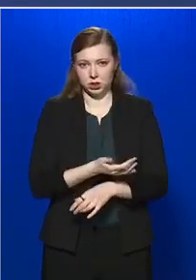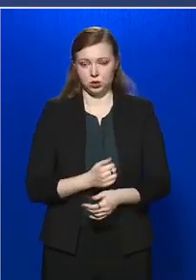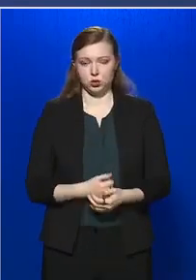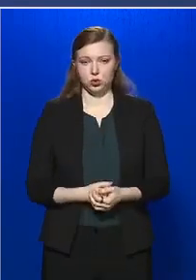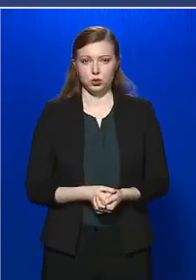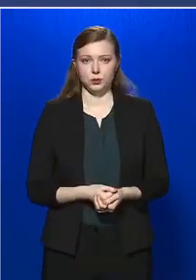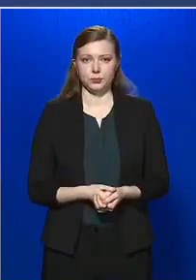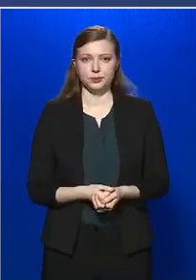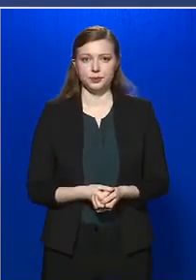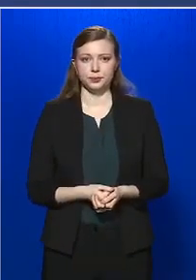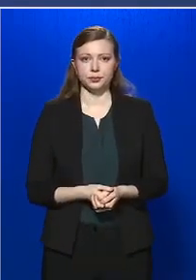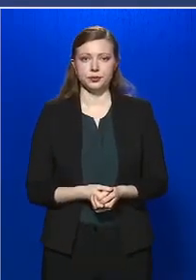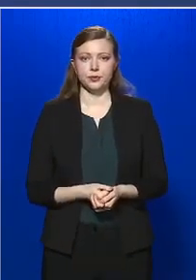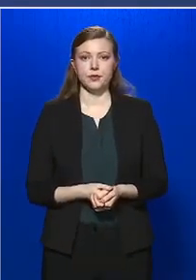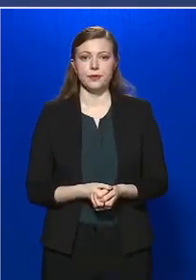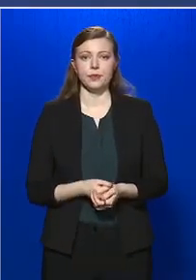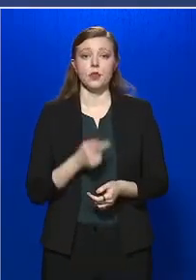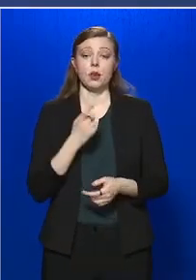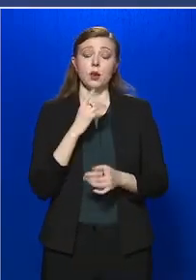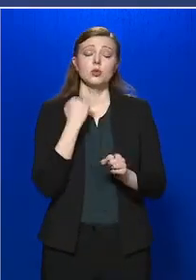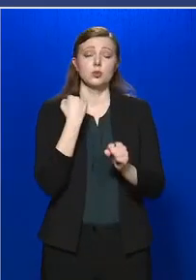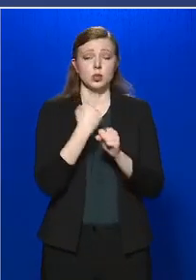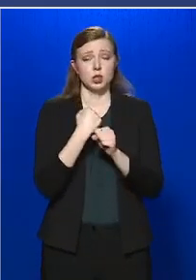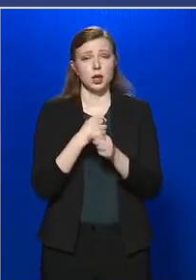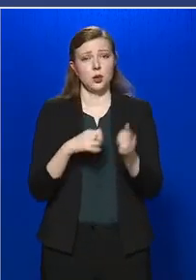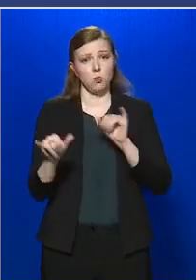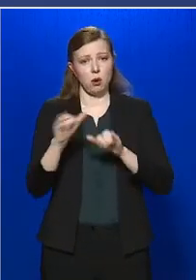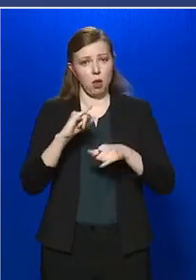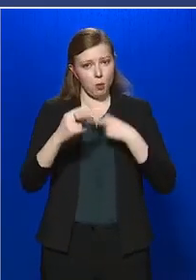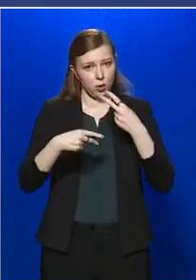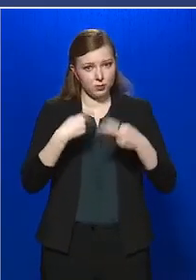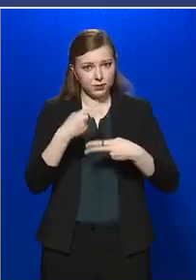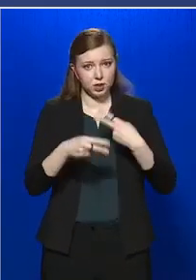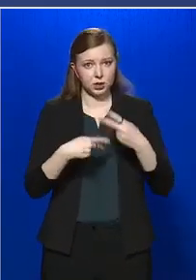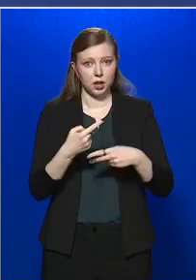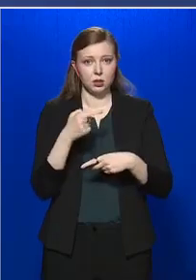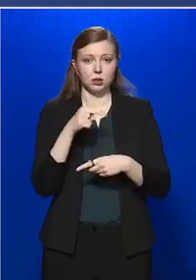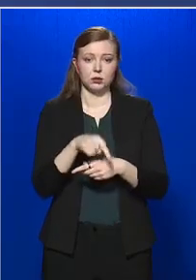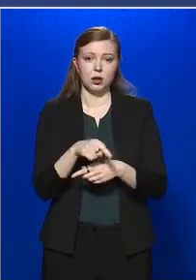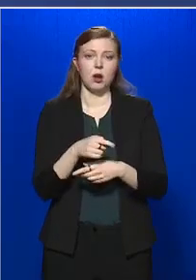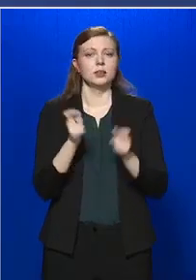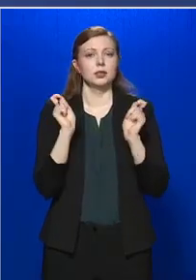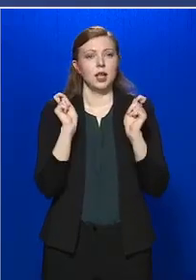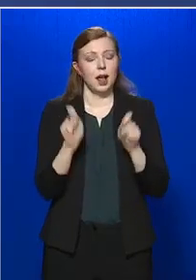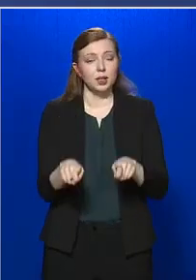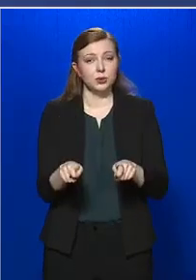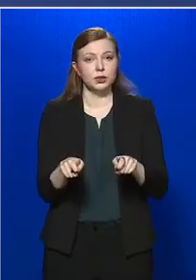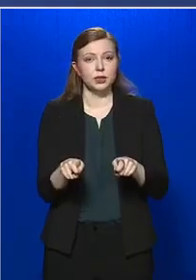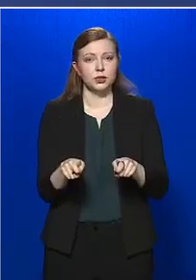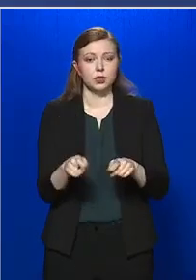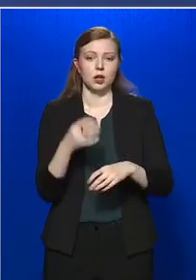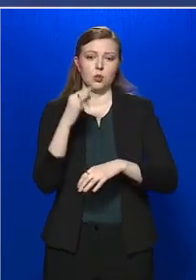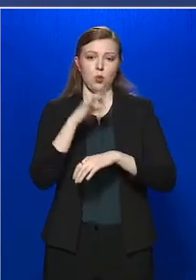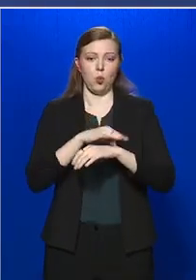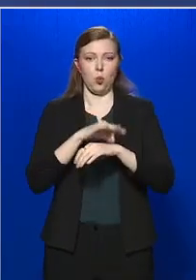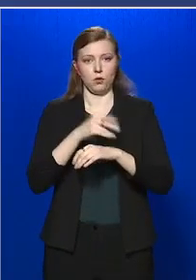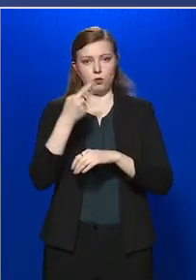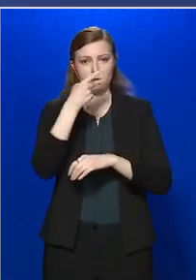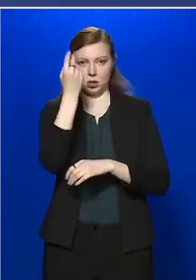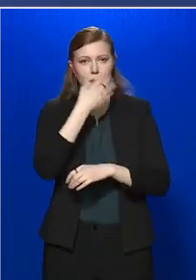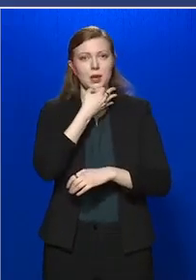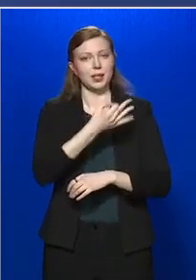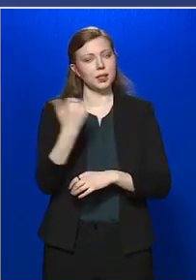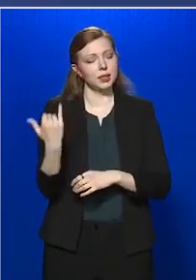azt, hogy végzünk-e laboratóriumi vizsgálatot, annak az eldöntése egy orvos szakmai